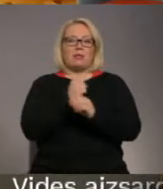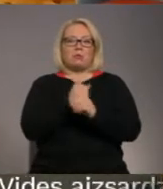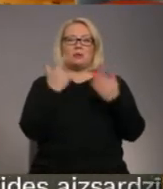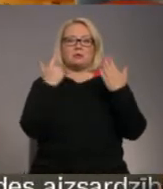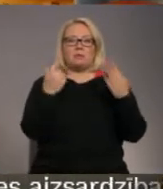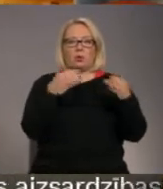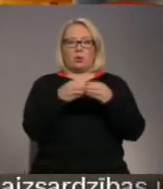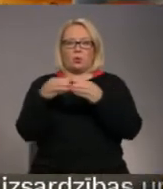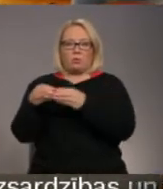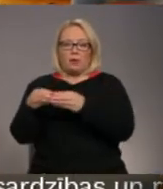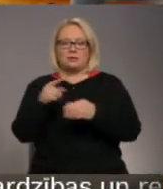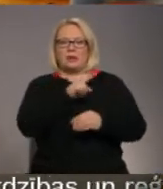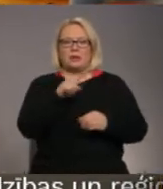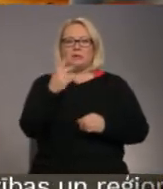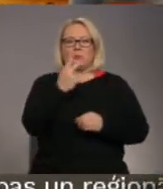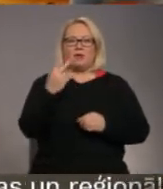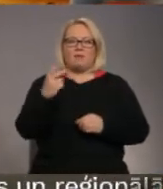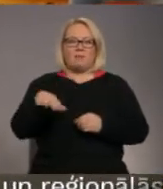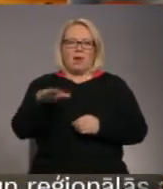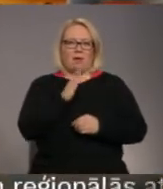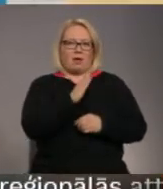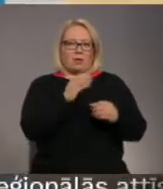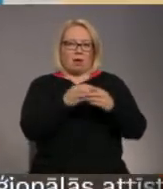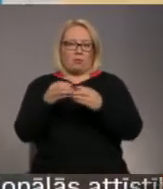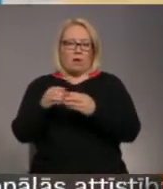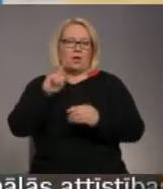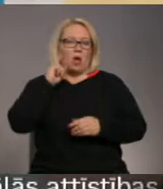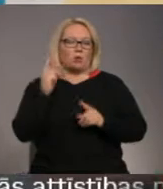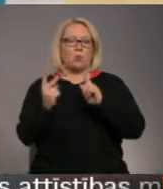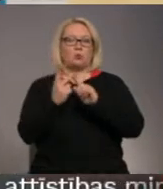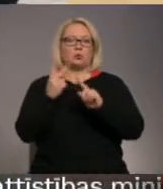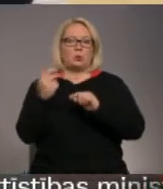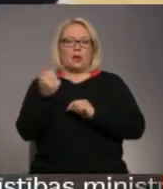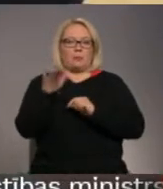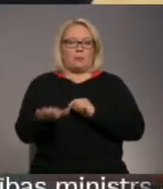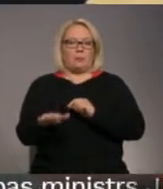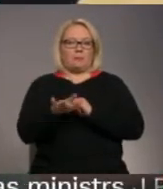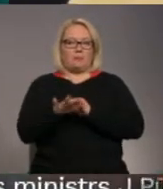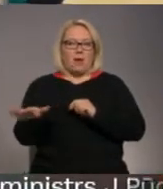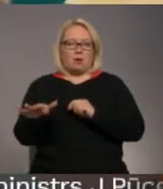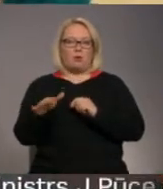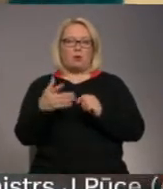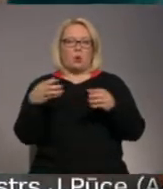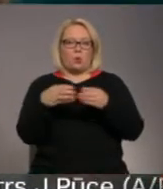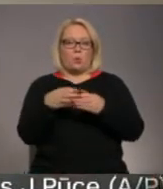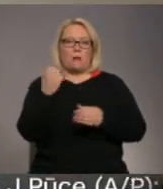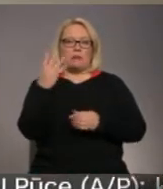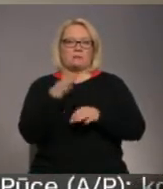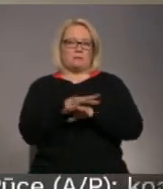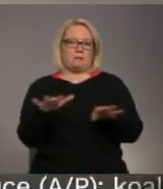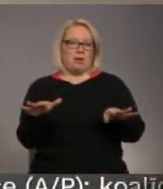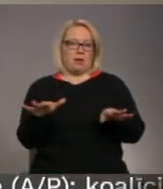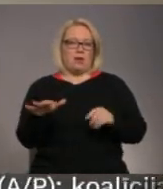grupiņas, katrā līdz 22 bērniem. Jaunums ir pusotragadīgo grupiņa, kurā var uzņemt 15 bērnus. Novadam